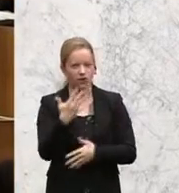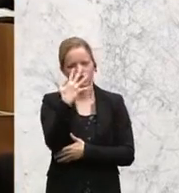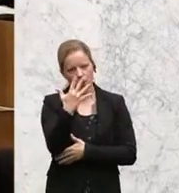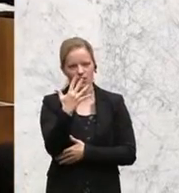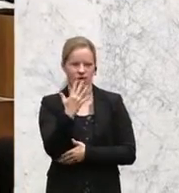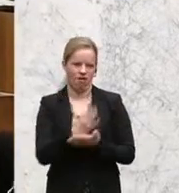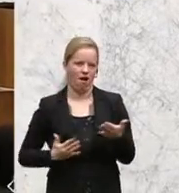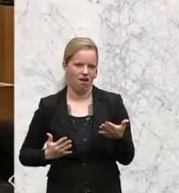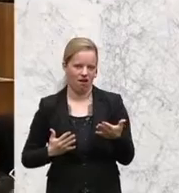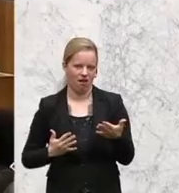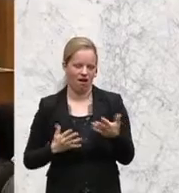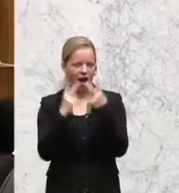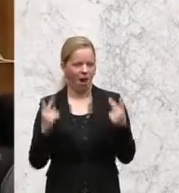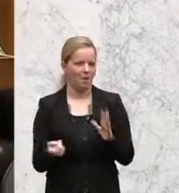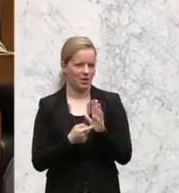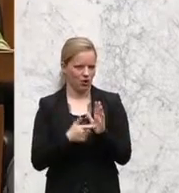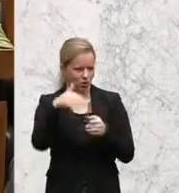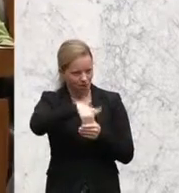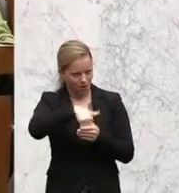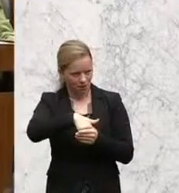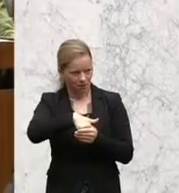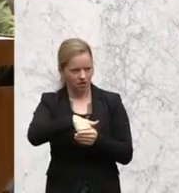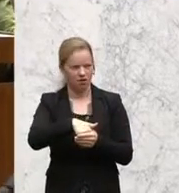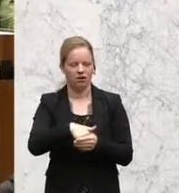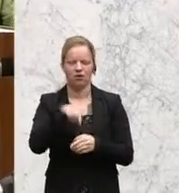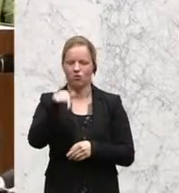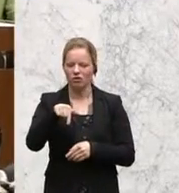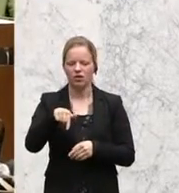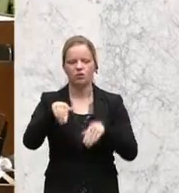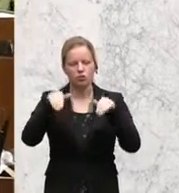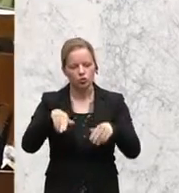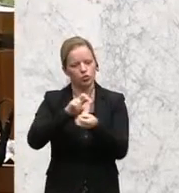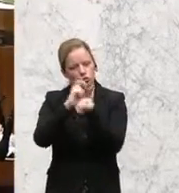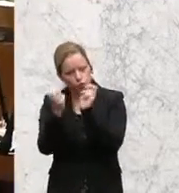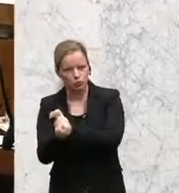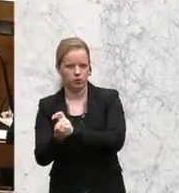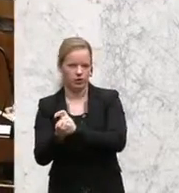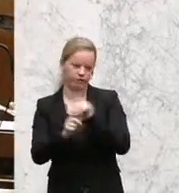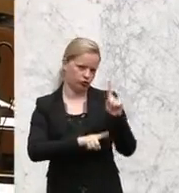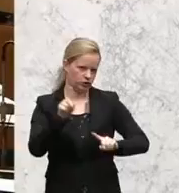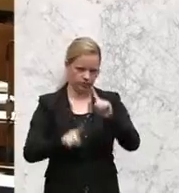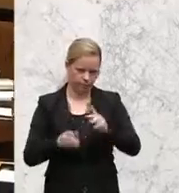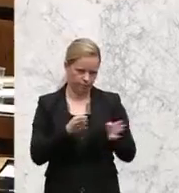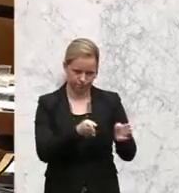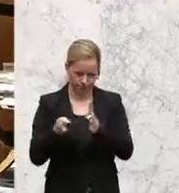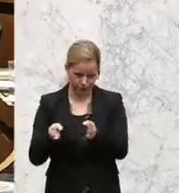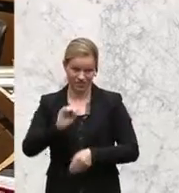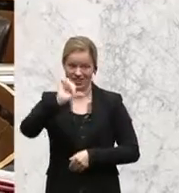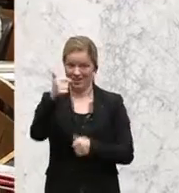Teilen besteht, die es unterschiedlich in der Intensität auch zu bearbeiten gilt. Da ist in erster Linie die